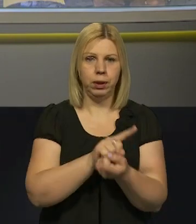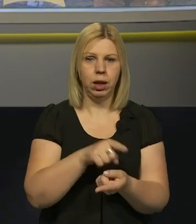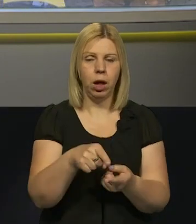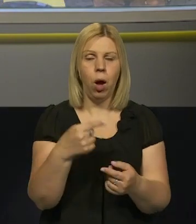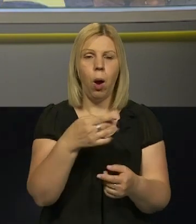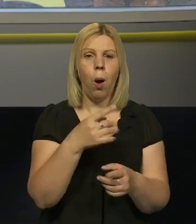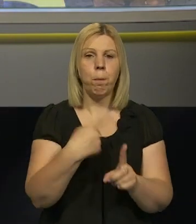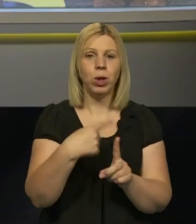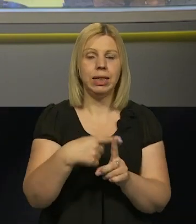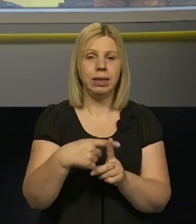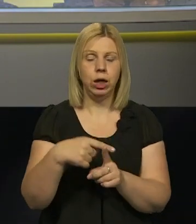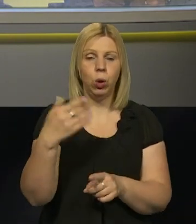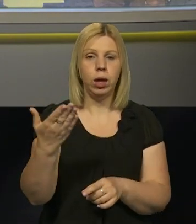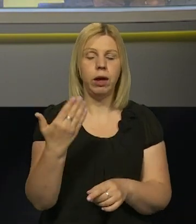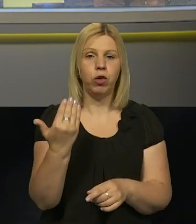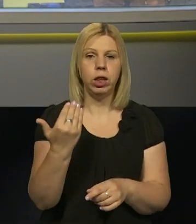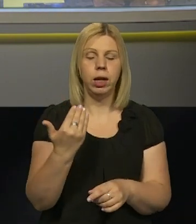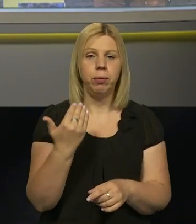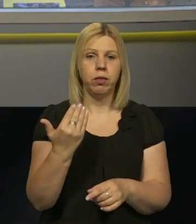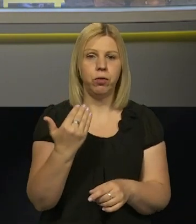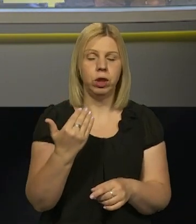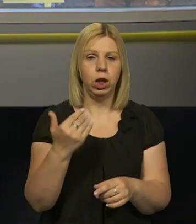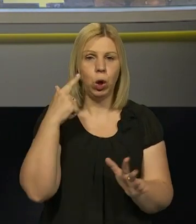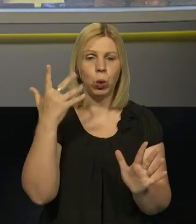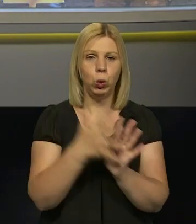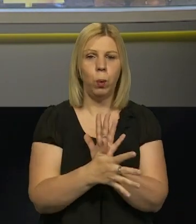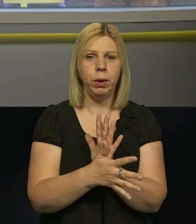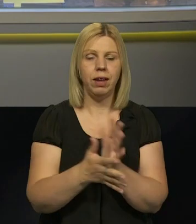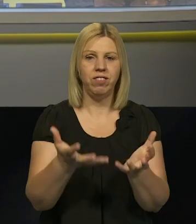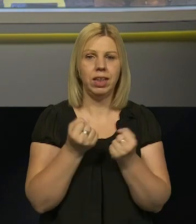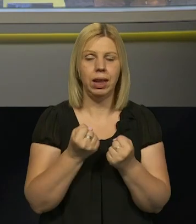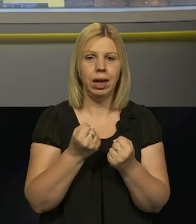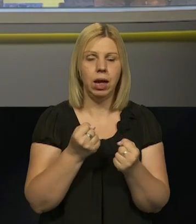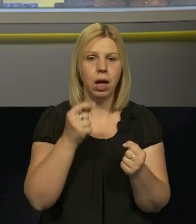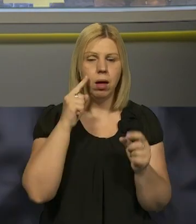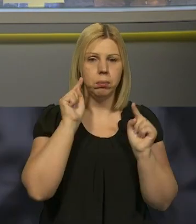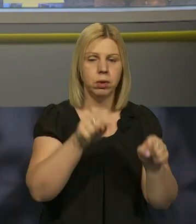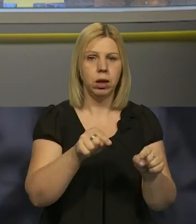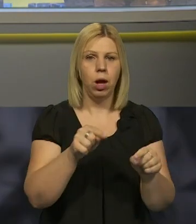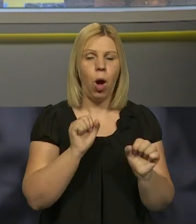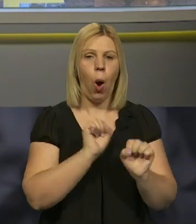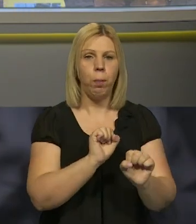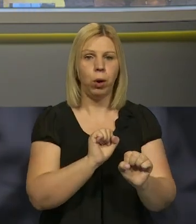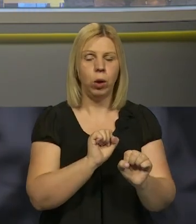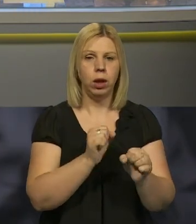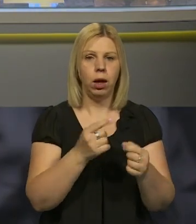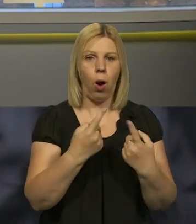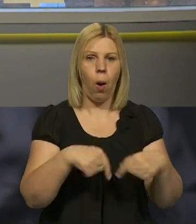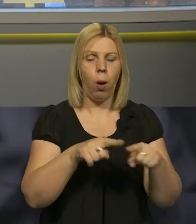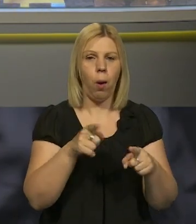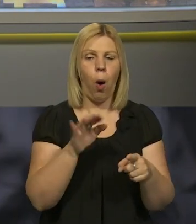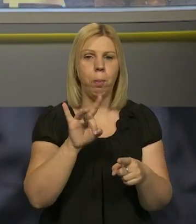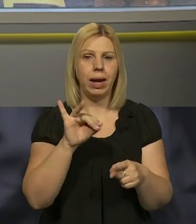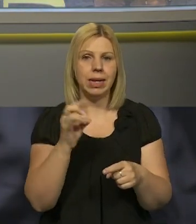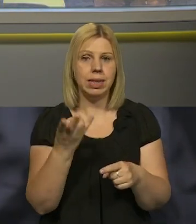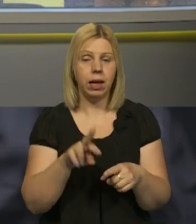позиційної. Вони, я так розумію, взяли тактику оборонної операції. І